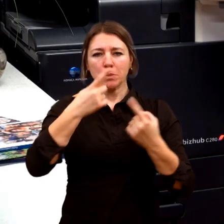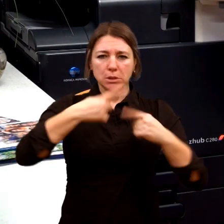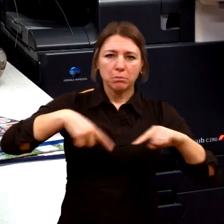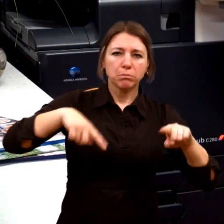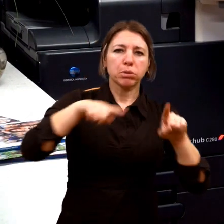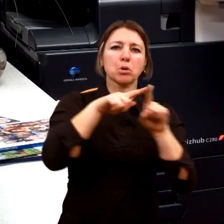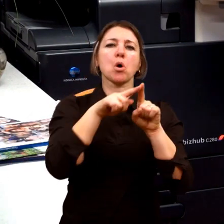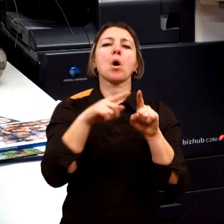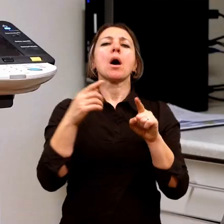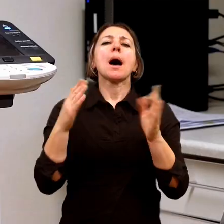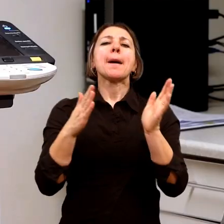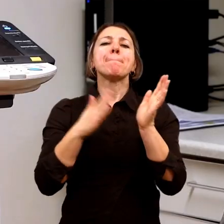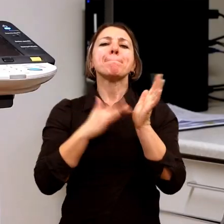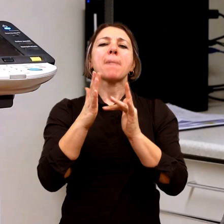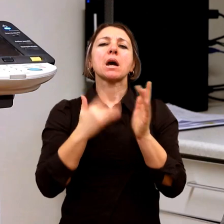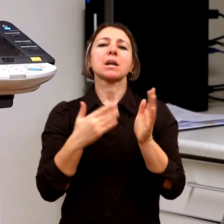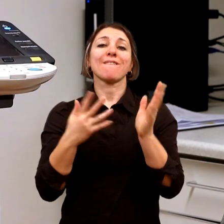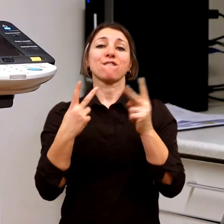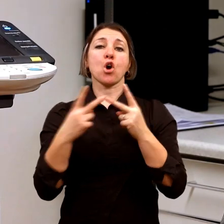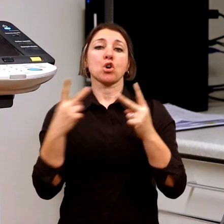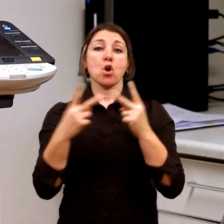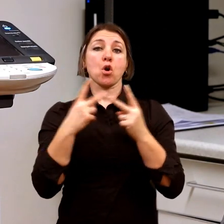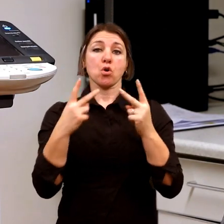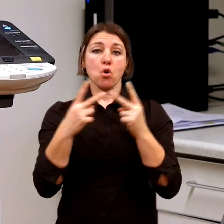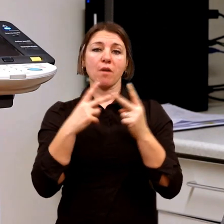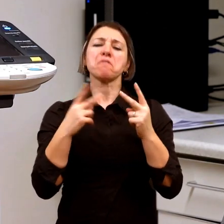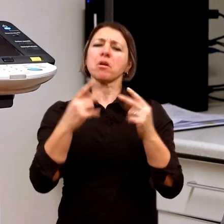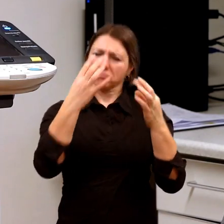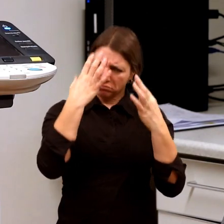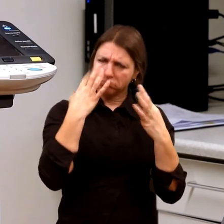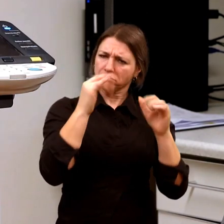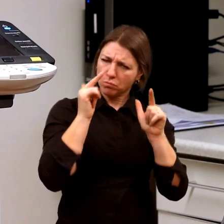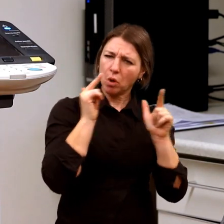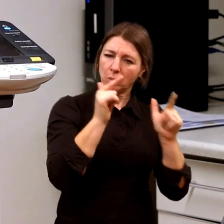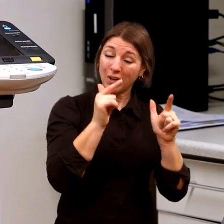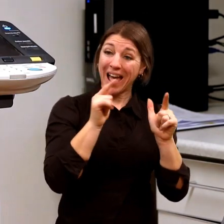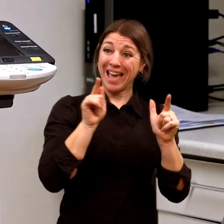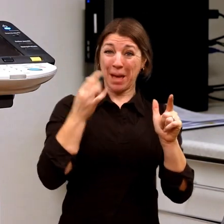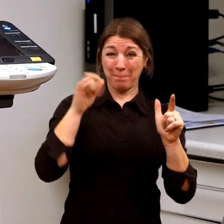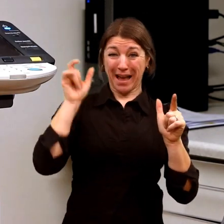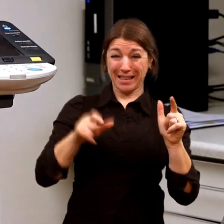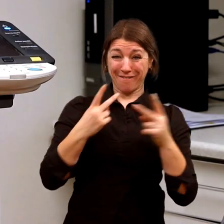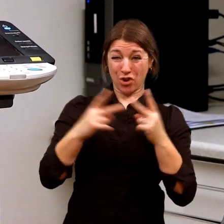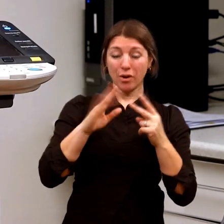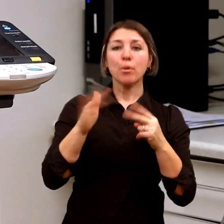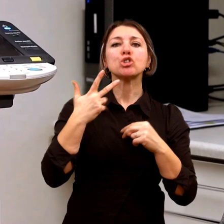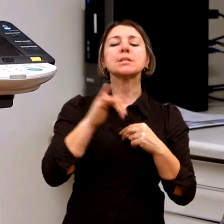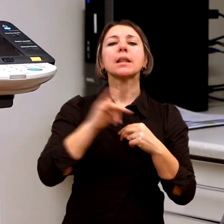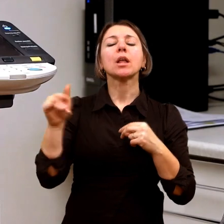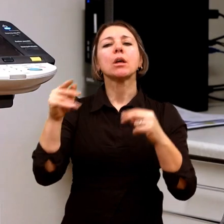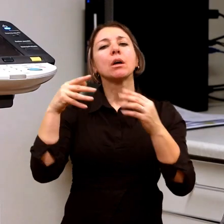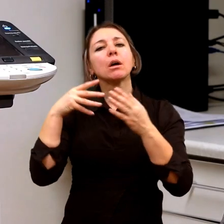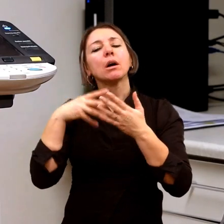Mary Warnockové. A stejná Mary Warnocková po 30 letech hodnotí, jak to fakticky všechno probíhá.